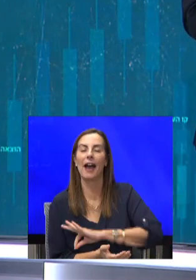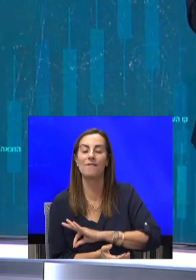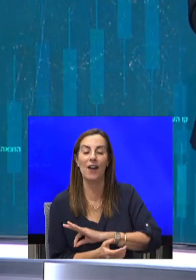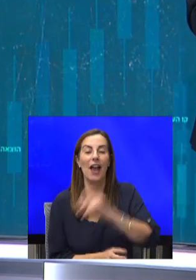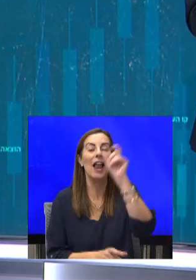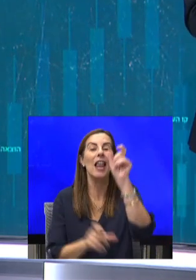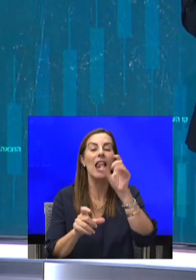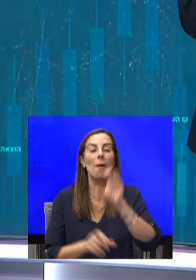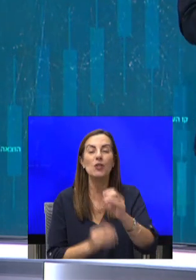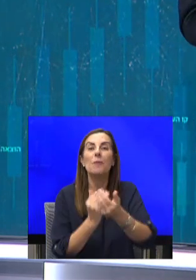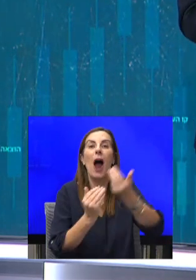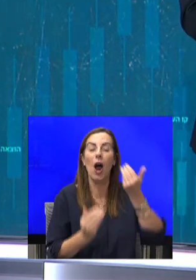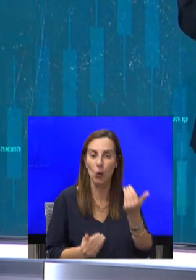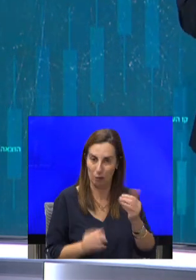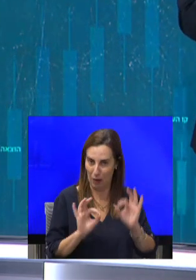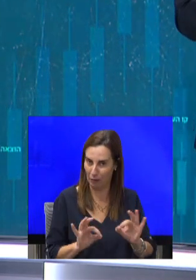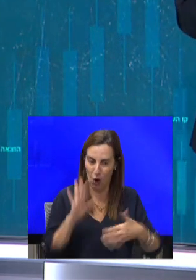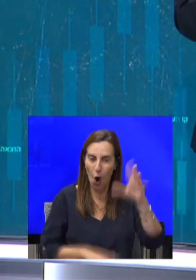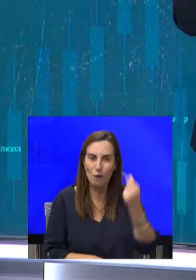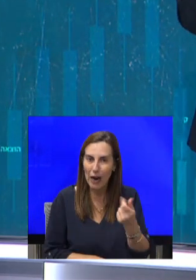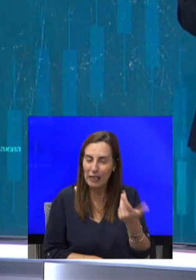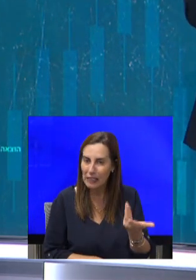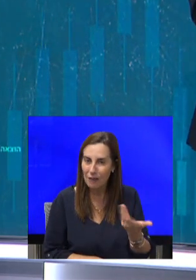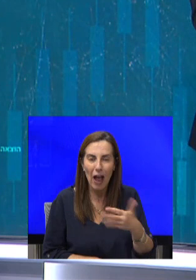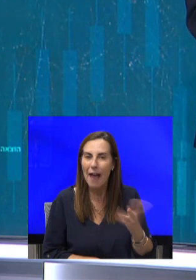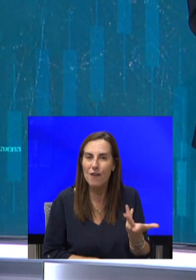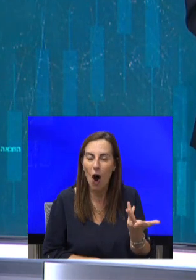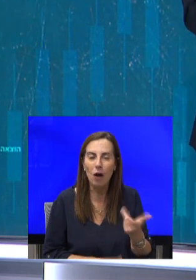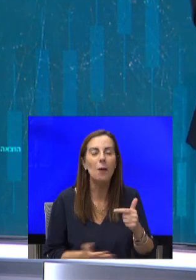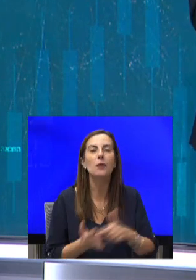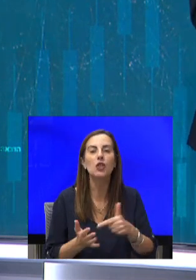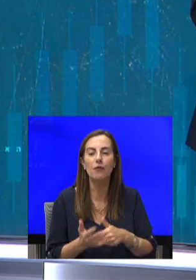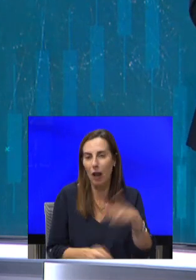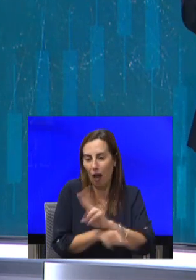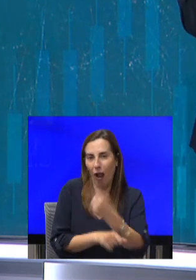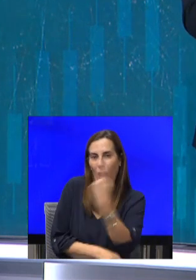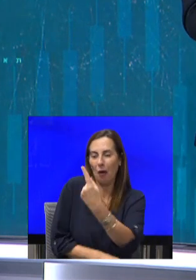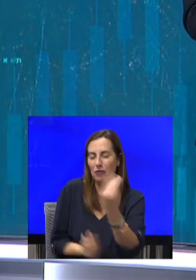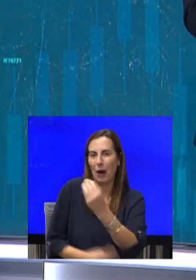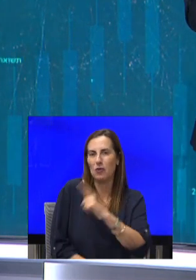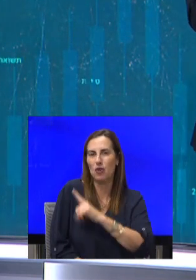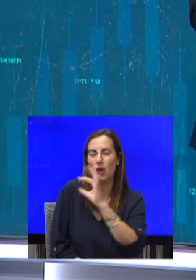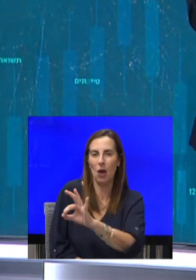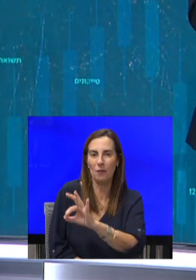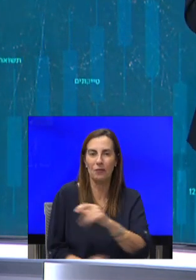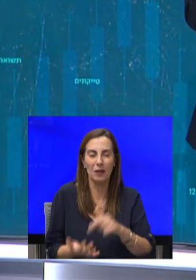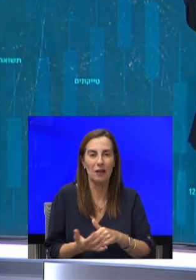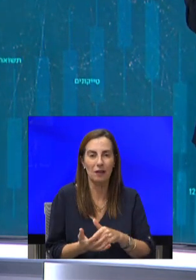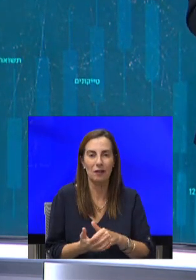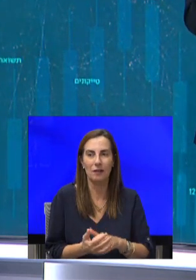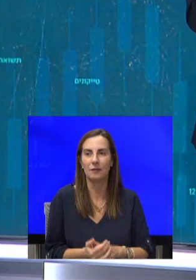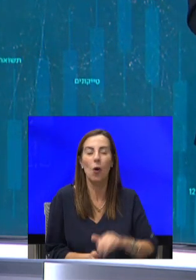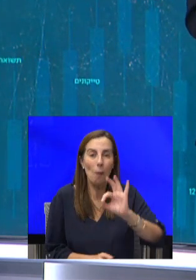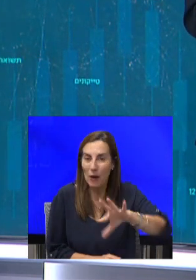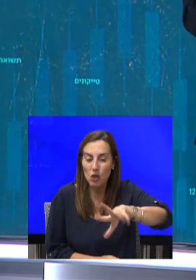בפועל, רוב הכסף או חלק גדול ממנו בכלל משמש את הנוכל הצרכים הפרטיים שלו, מה שנקרא גונב. והסיבור של ברמלי